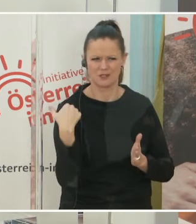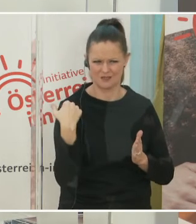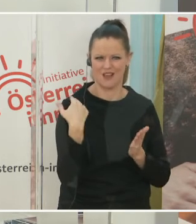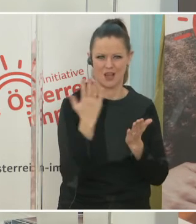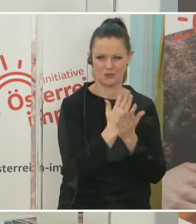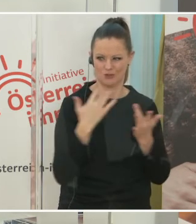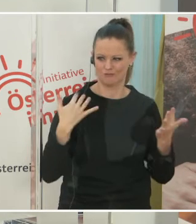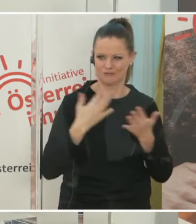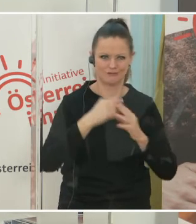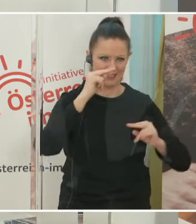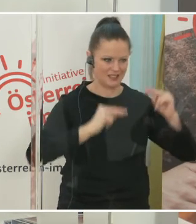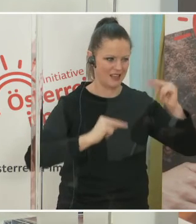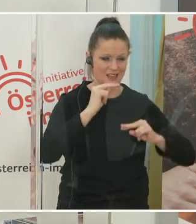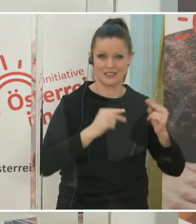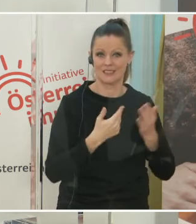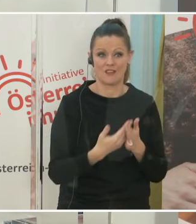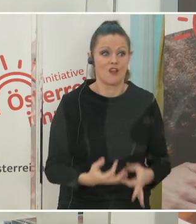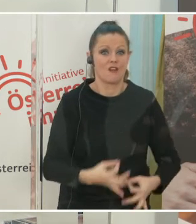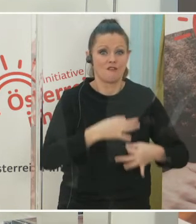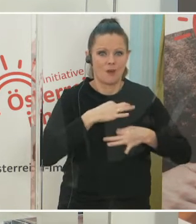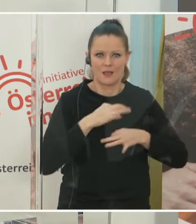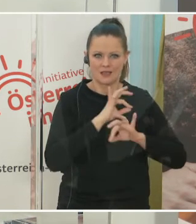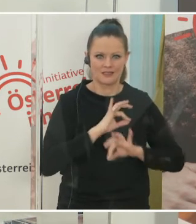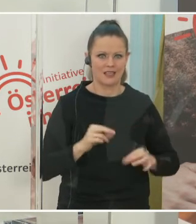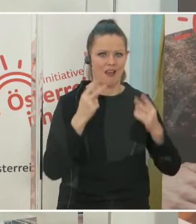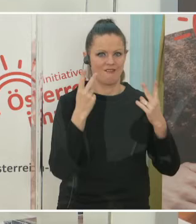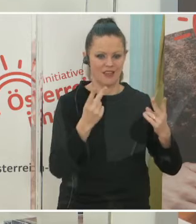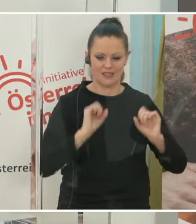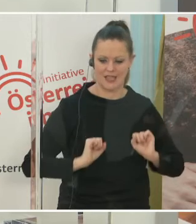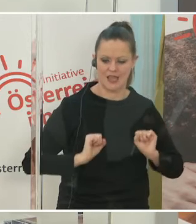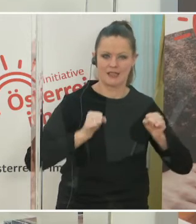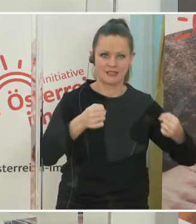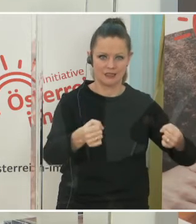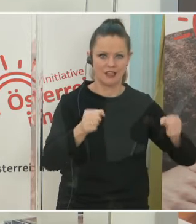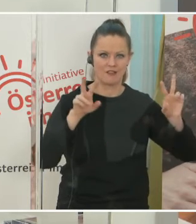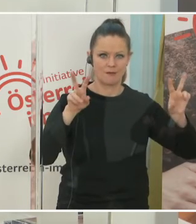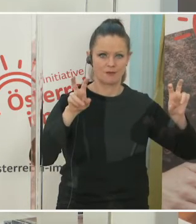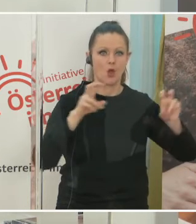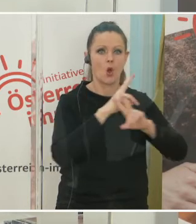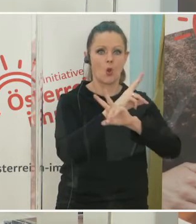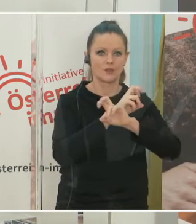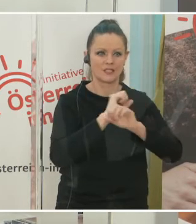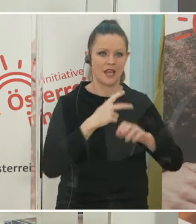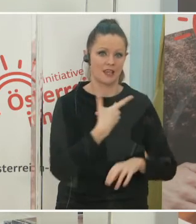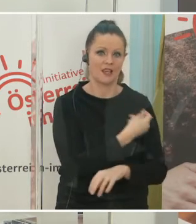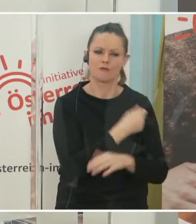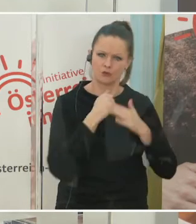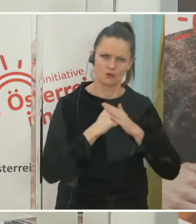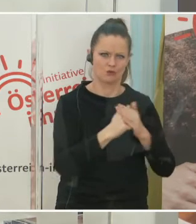war es mir daher ein großes Anliegen, diese Initiative Österreich impft zu unterstützen. Danke vielmals.